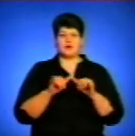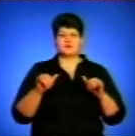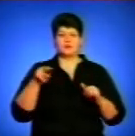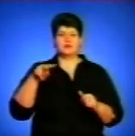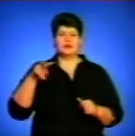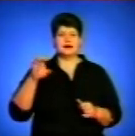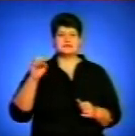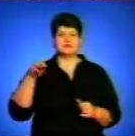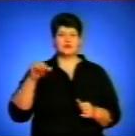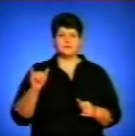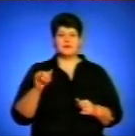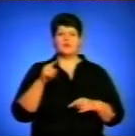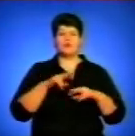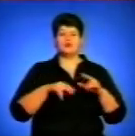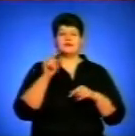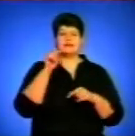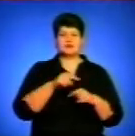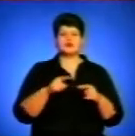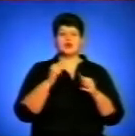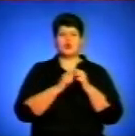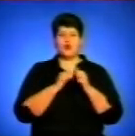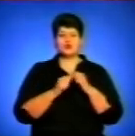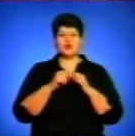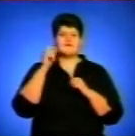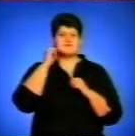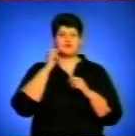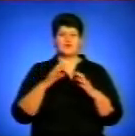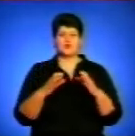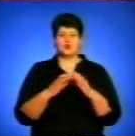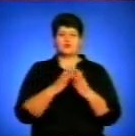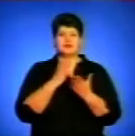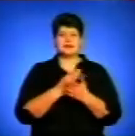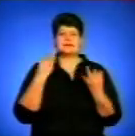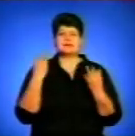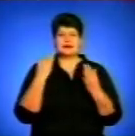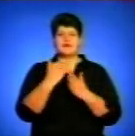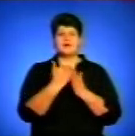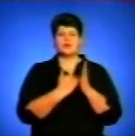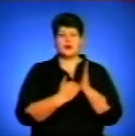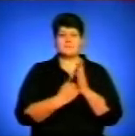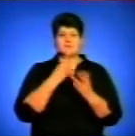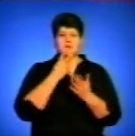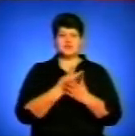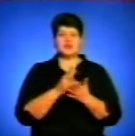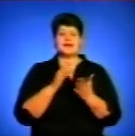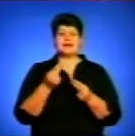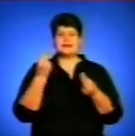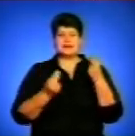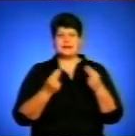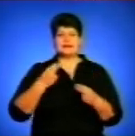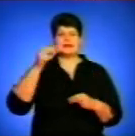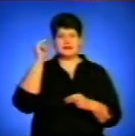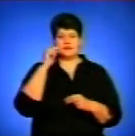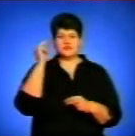побудований так, що для кожної вікової групи є цікава пізнавальна програма, яка передбачає ігри, навчання, мандрівки, спортивно-мистецькі